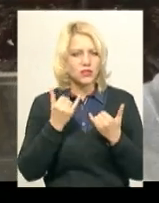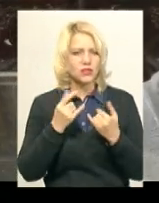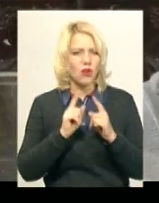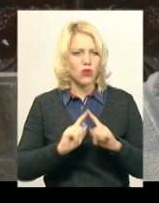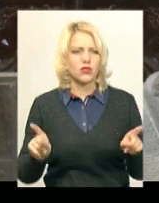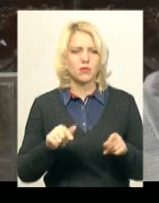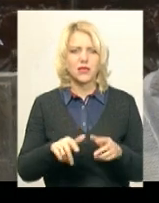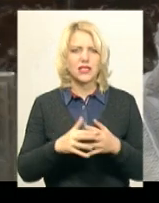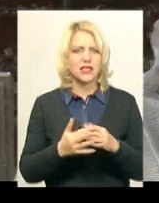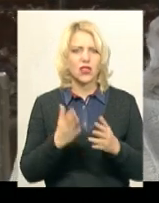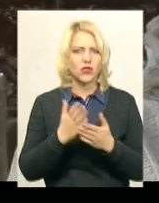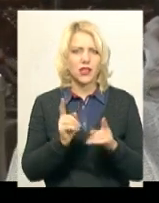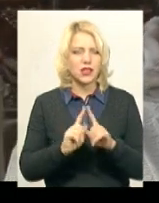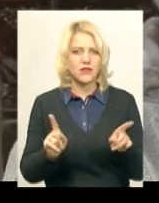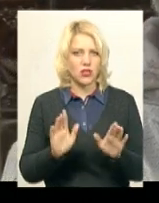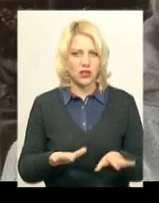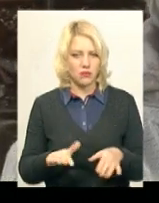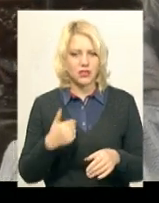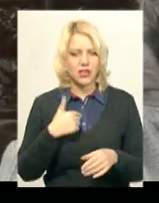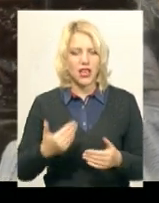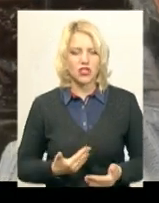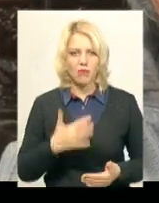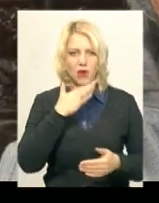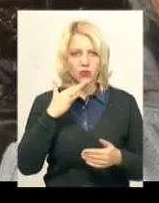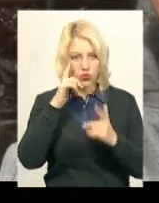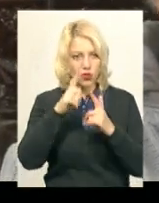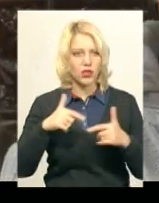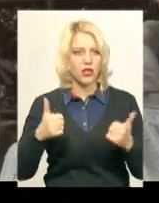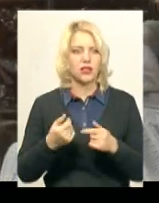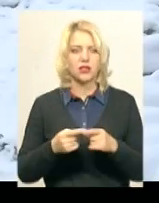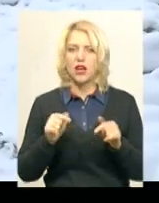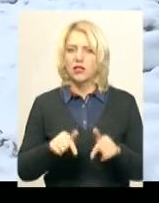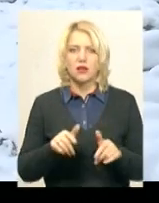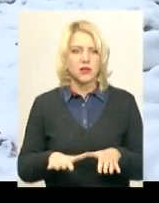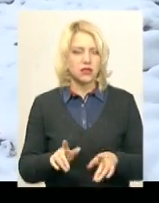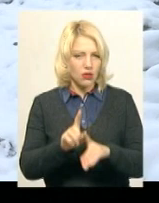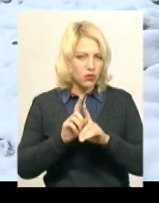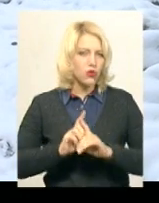село також є незвичайним місцем. Я жив в багатьох країнах, але це місце просто особливе.